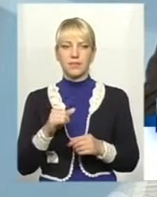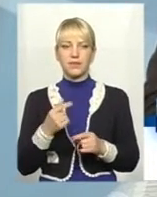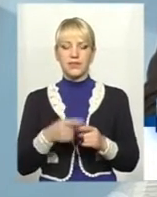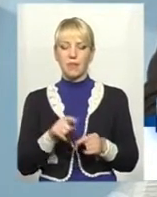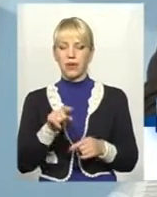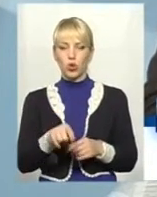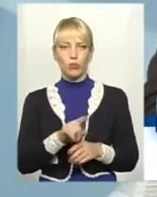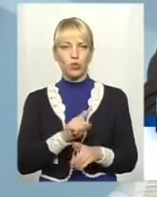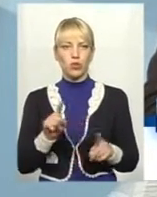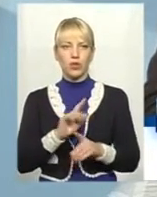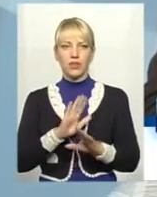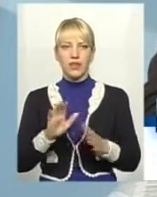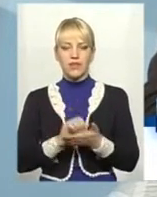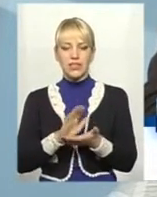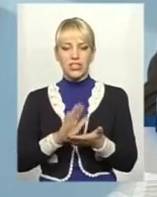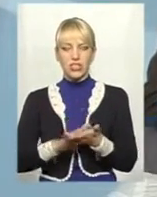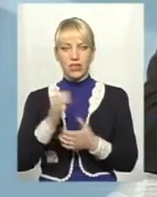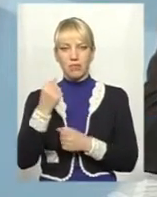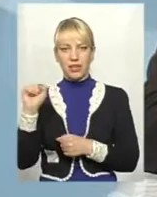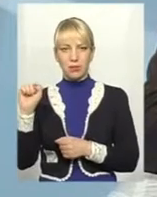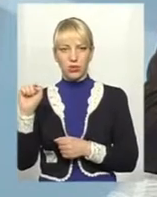призначали переможців.